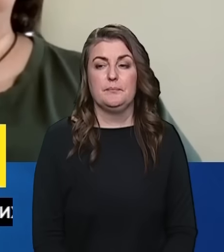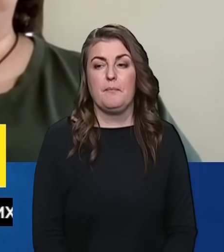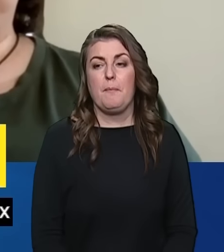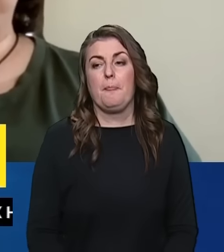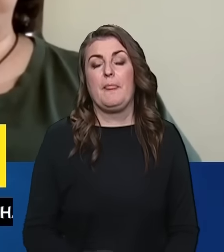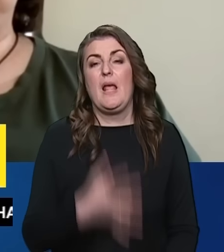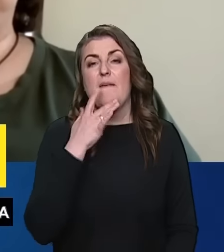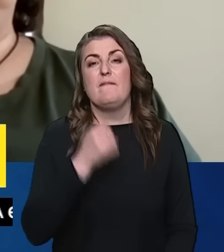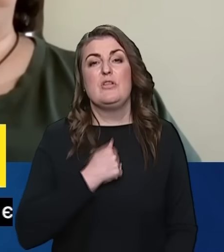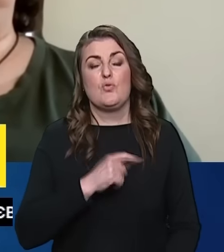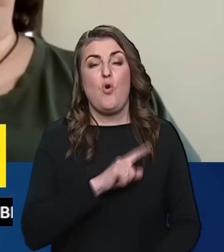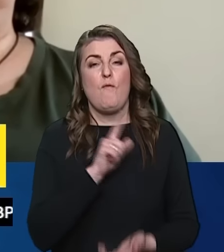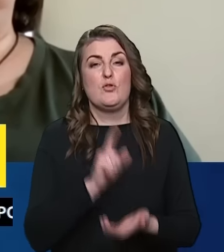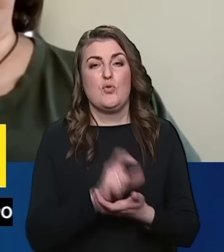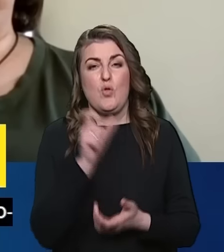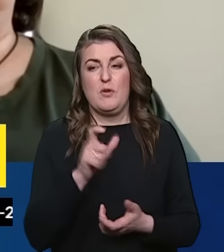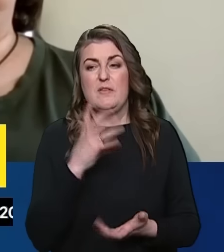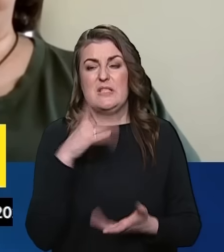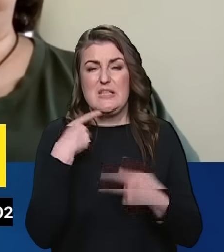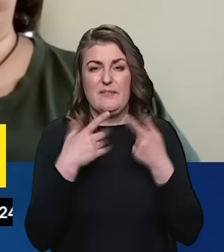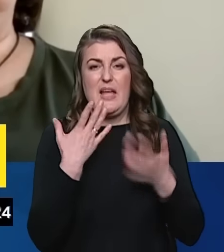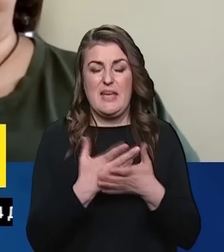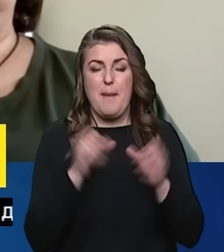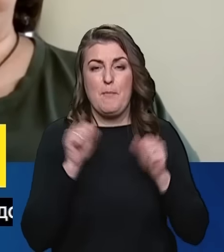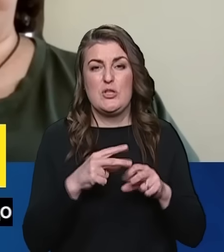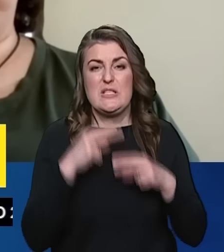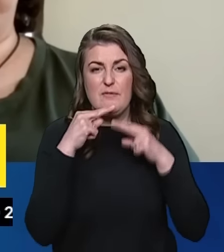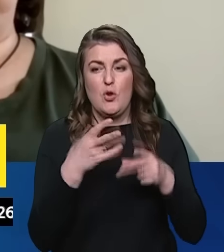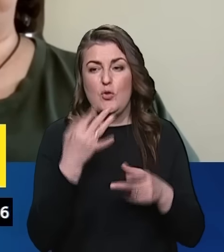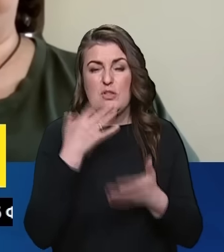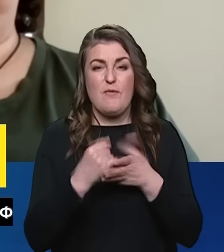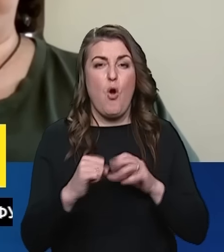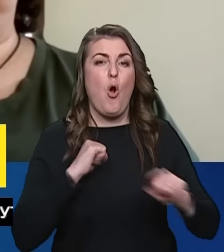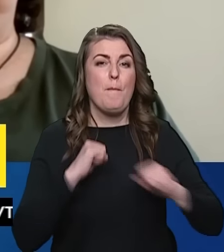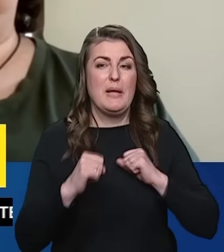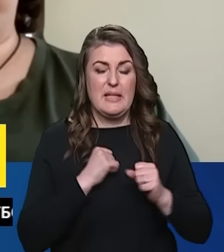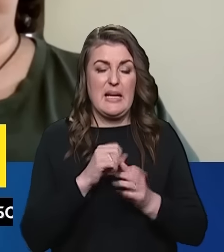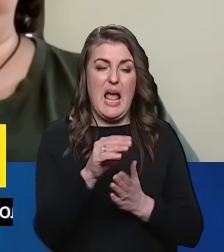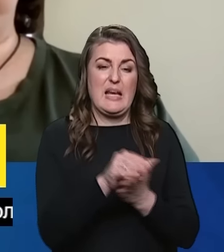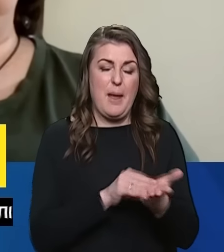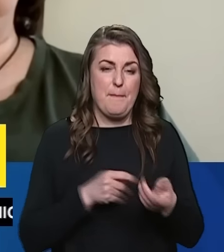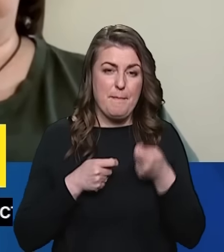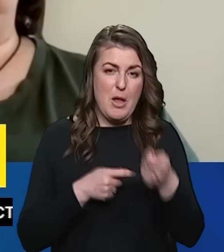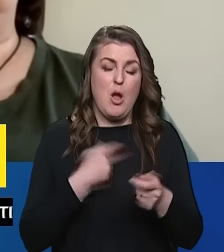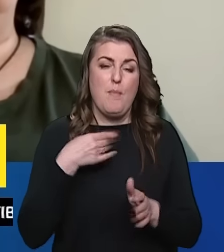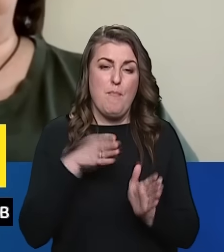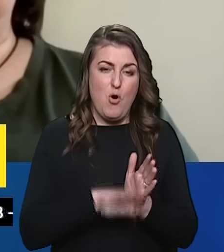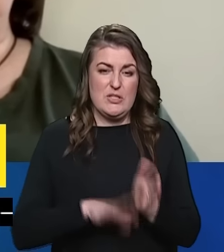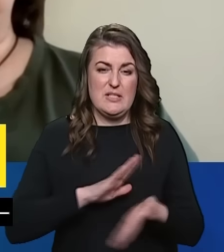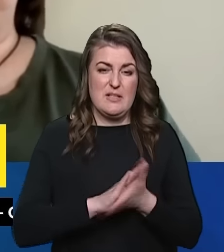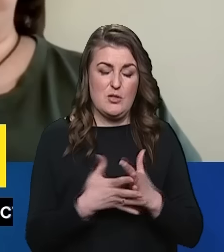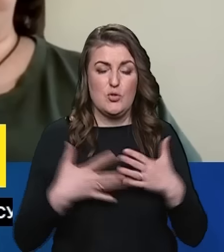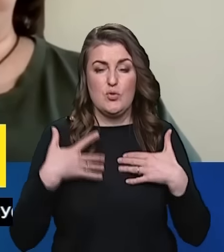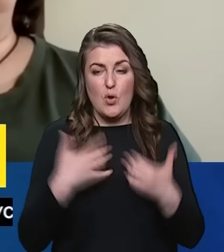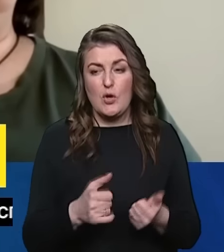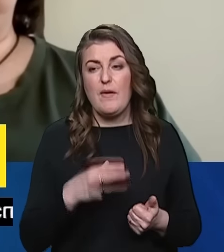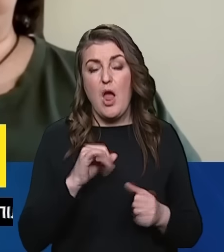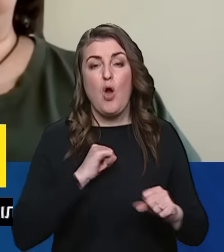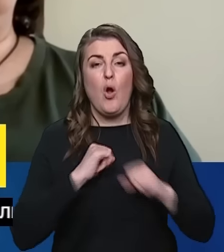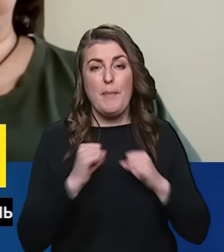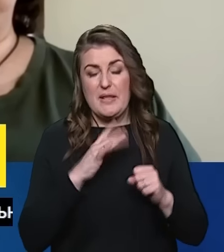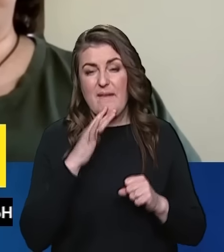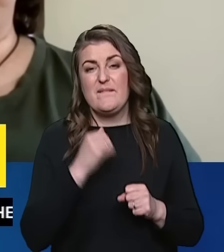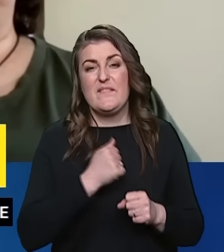У військового службовця завжди є можливість звернутися до свого командира з рапортом про погіршення стану здоров'я. І